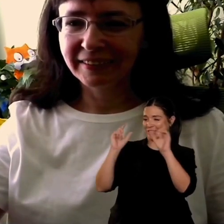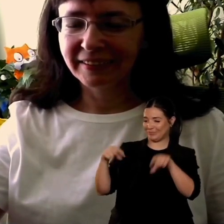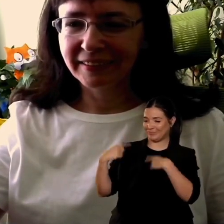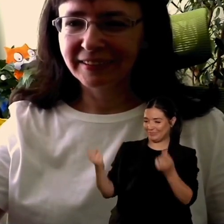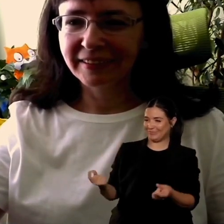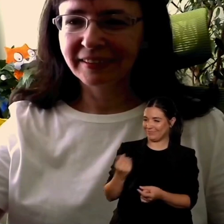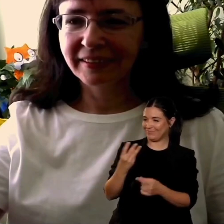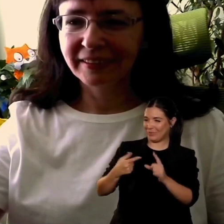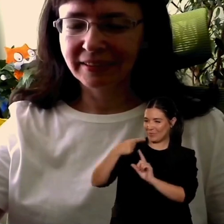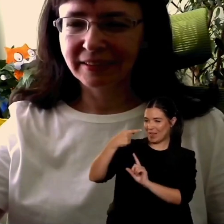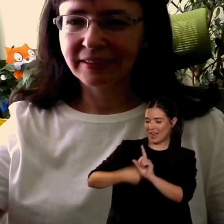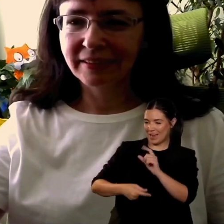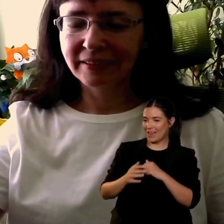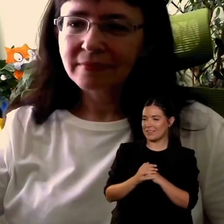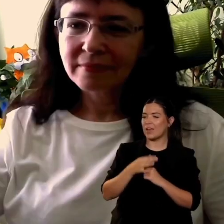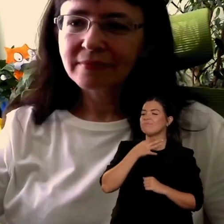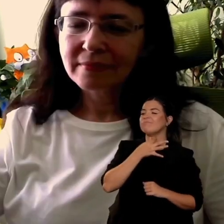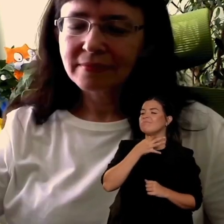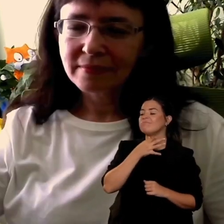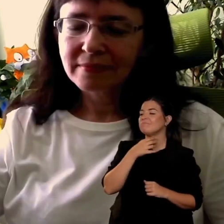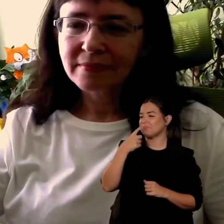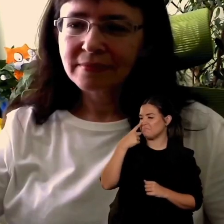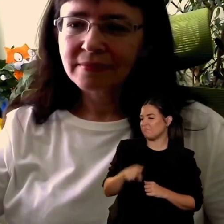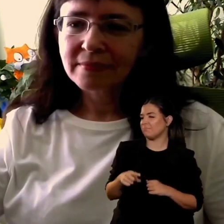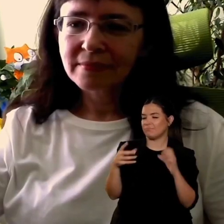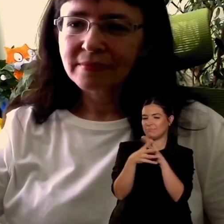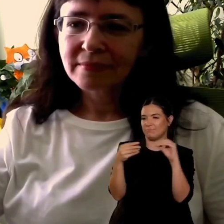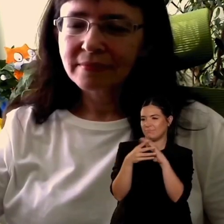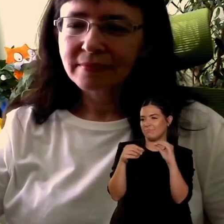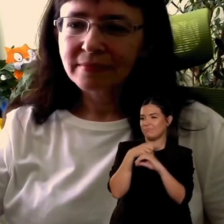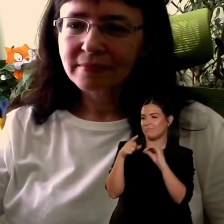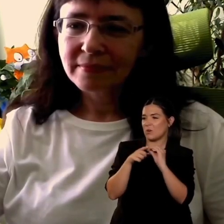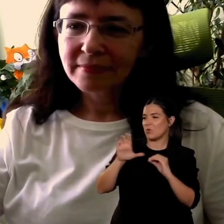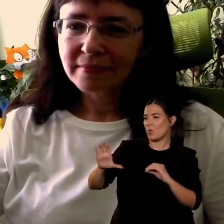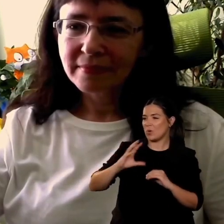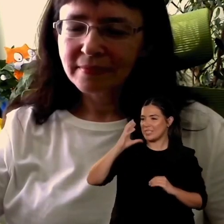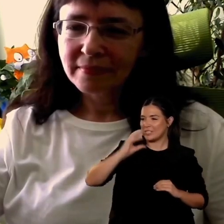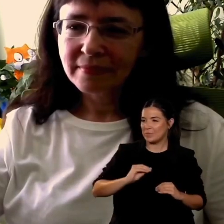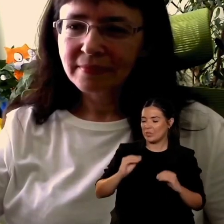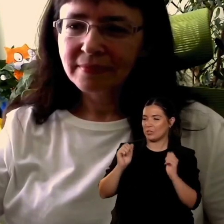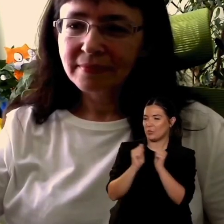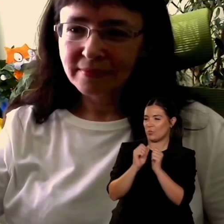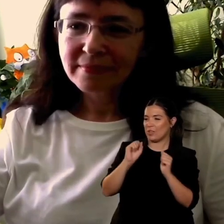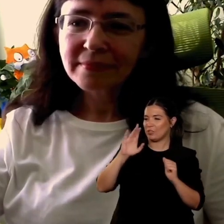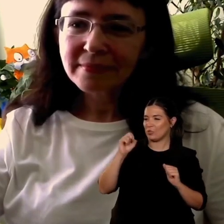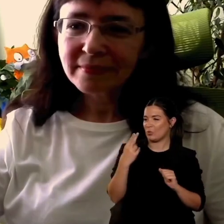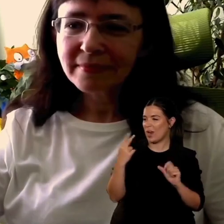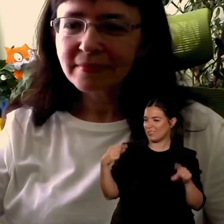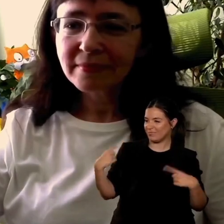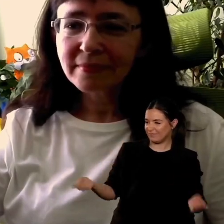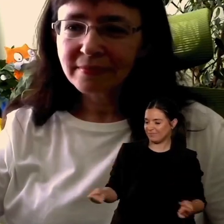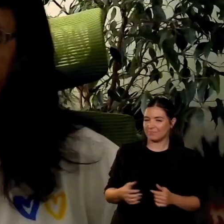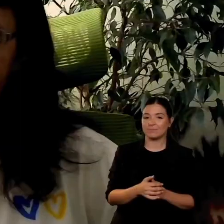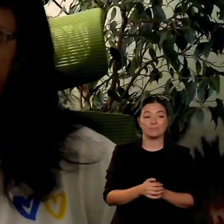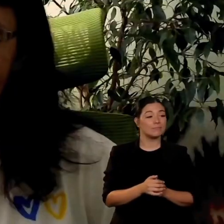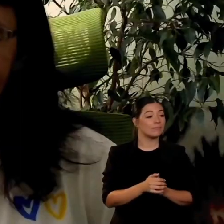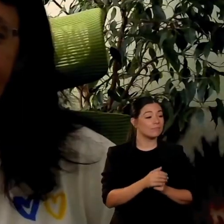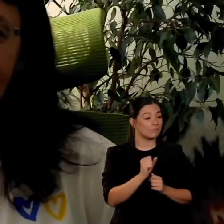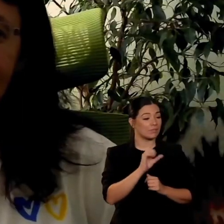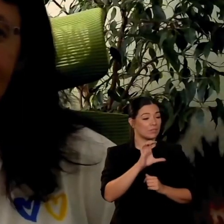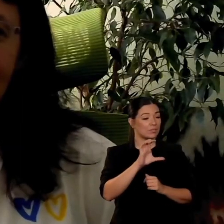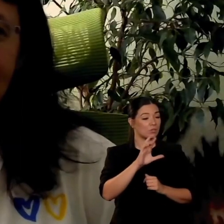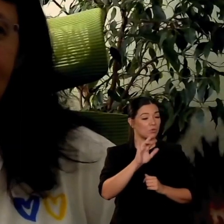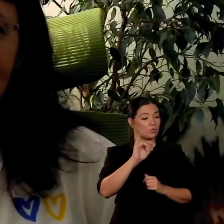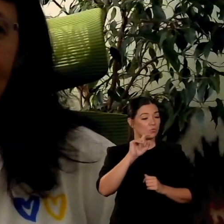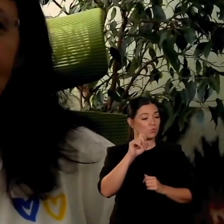Scratch è gran parte della mia vita dal momento in cui è comparsa fino